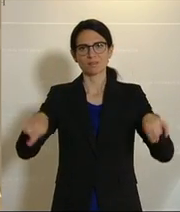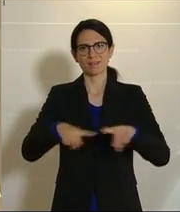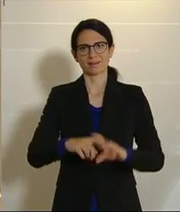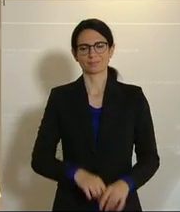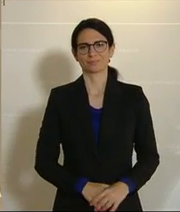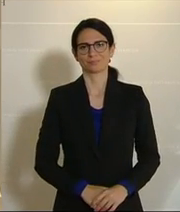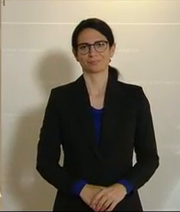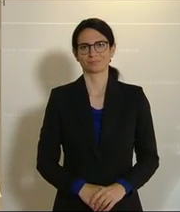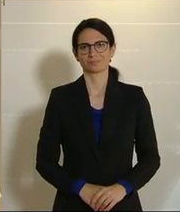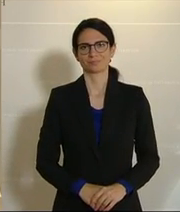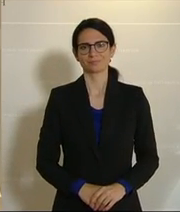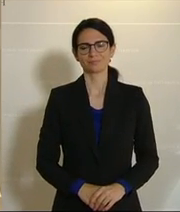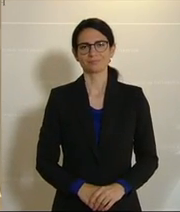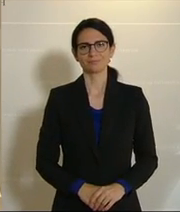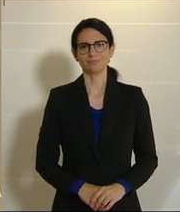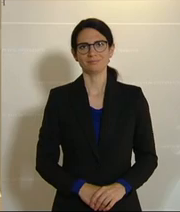Bildschirmen.